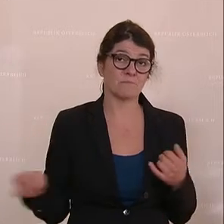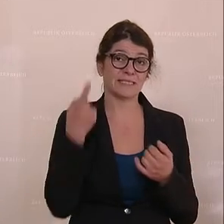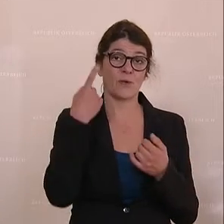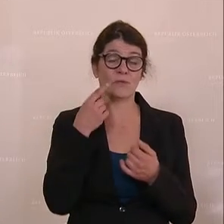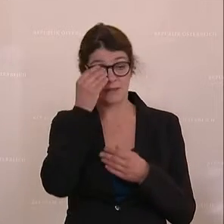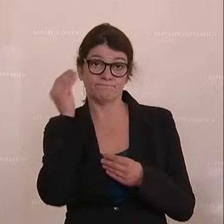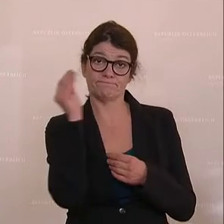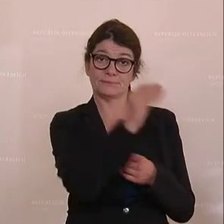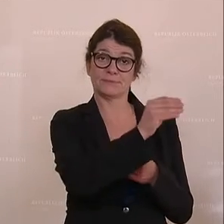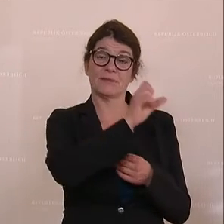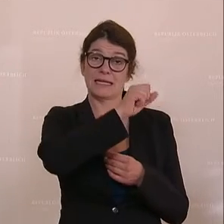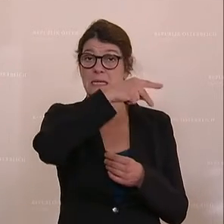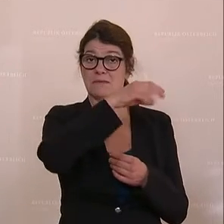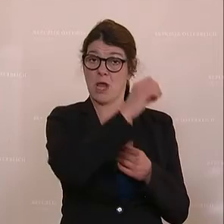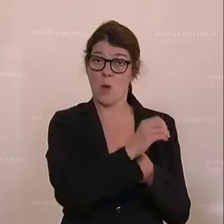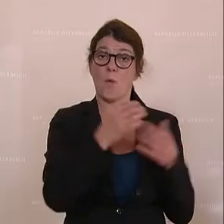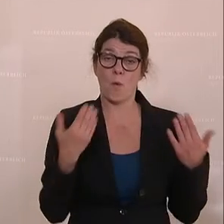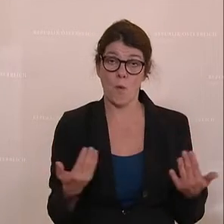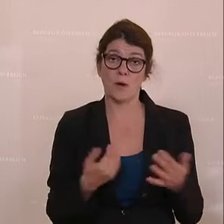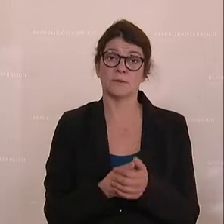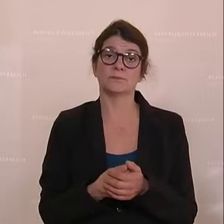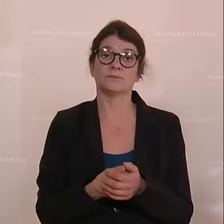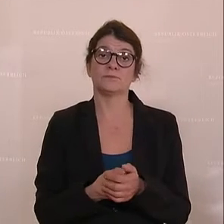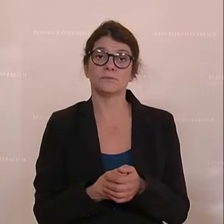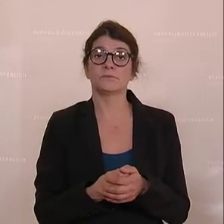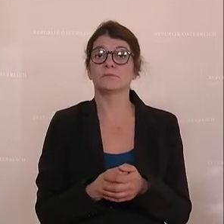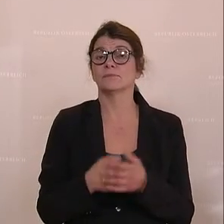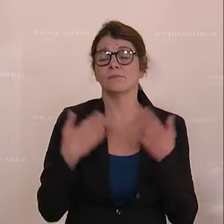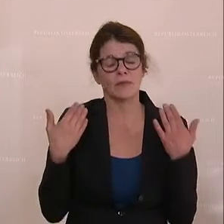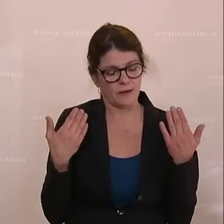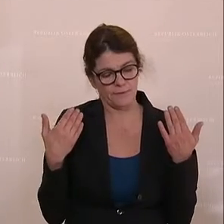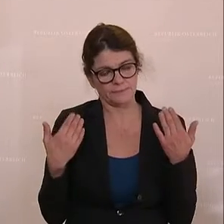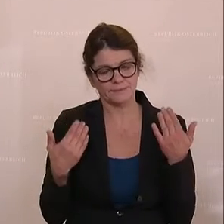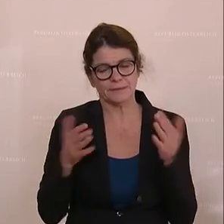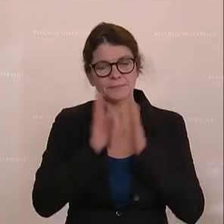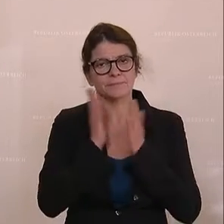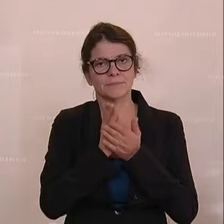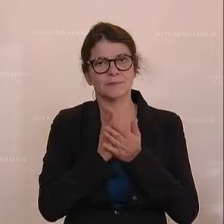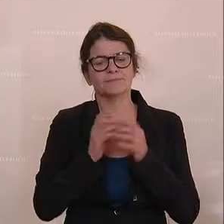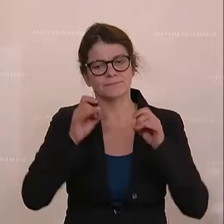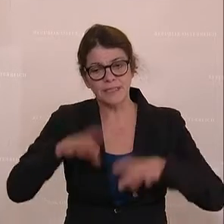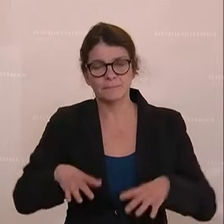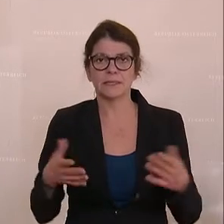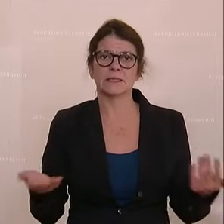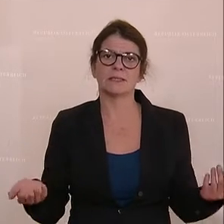sozialdemokratische Fraktion gerichtet. Man muss sich verabschieden von diesem